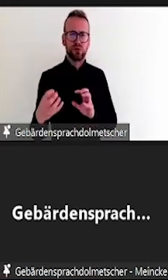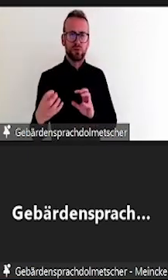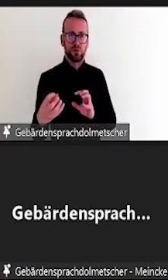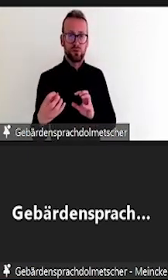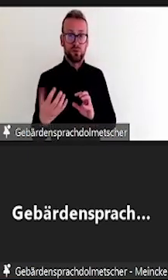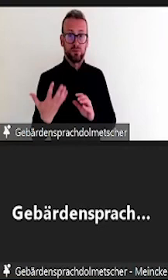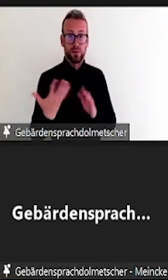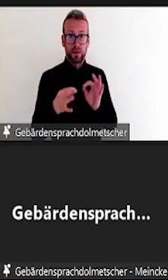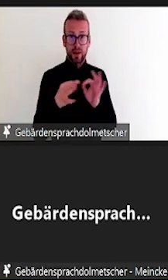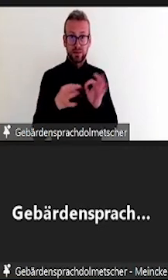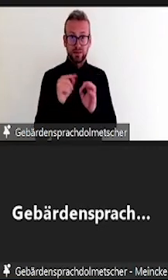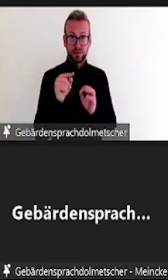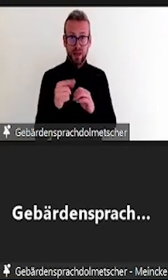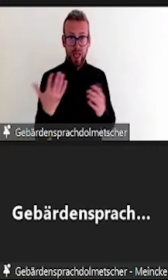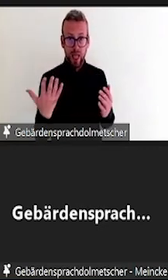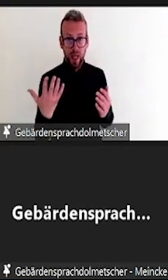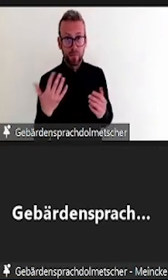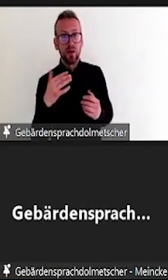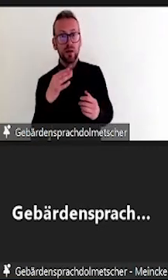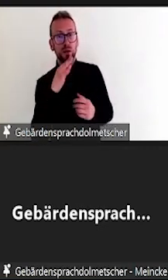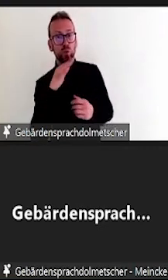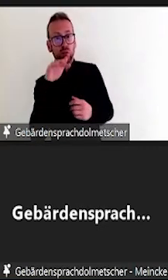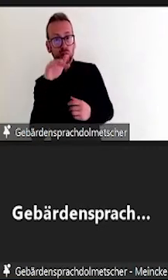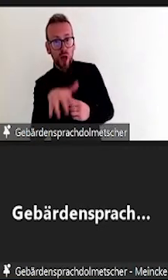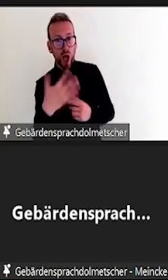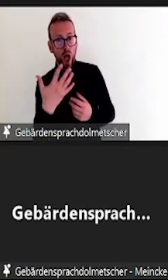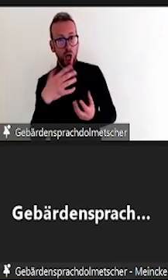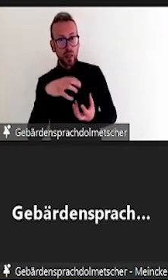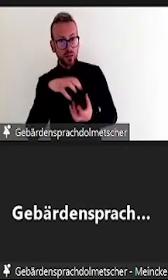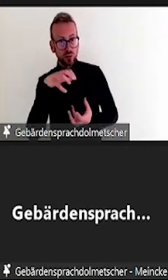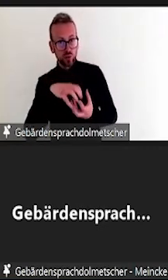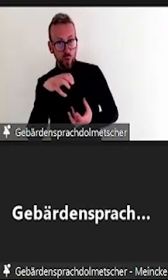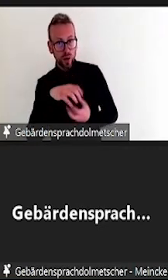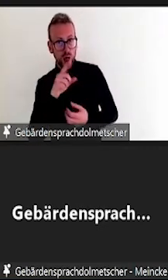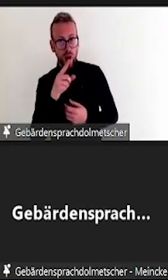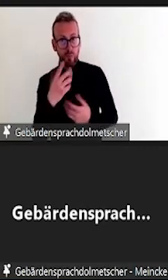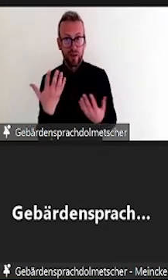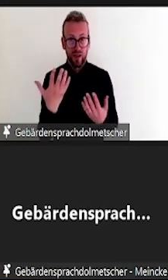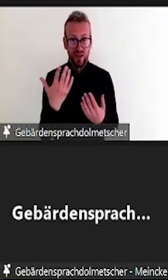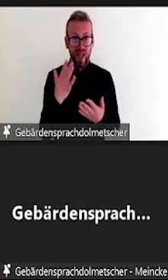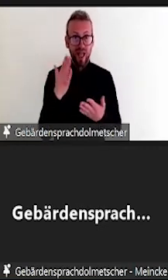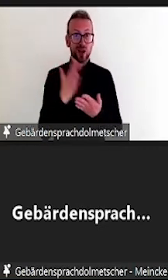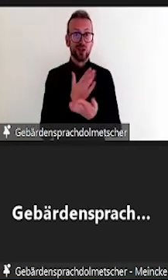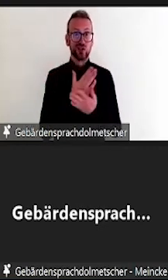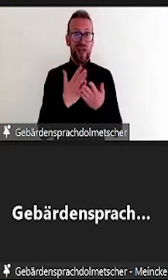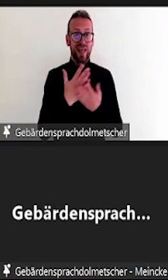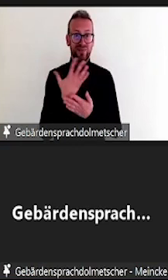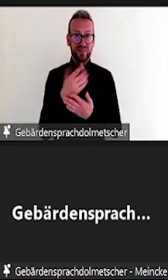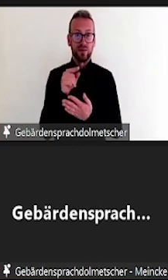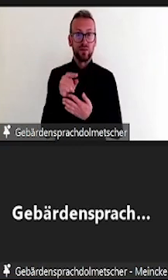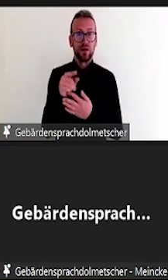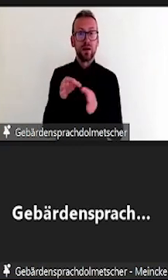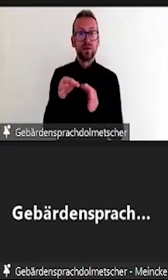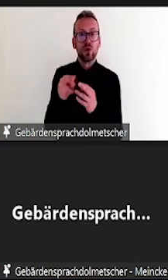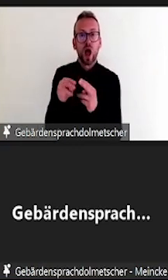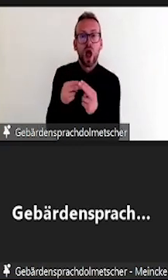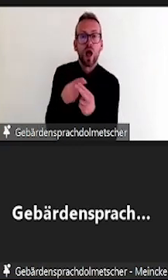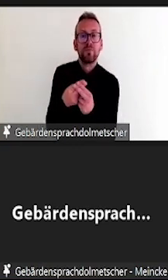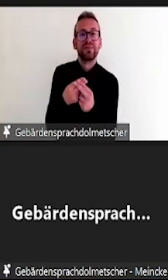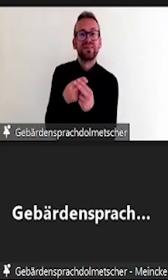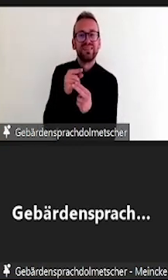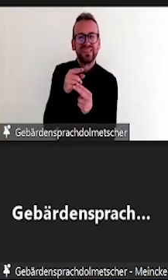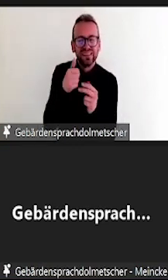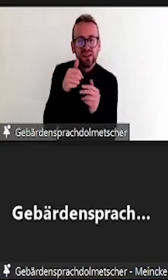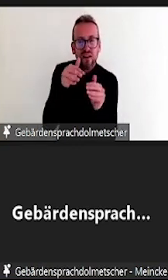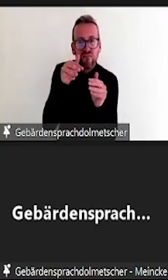sehr häufig bewilligt. Dann, was auch eine häufige Maßnahme ist, sind Pausenregelungen bei Klausuren. Und in dem Zusammenhang